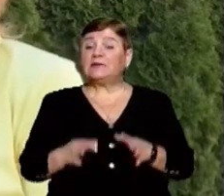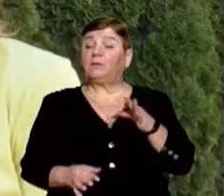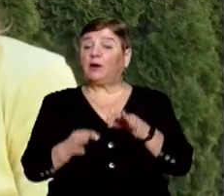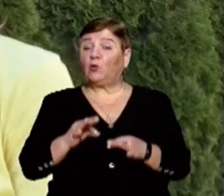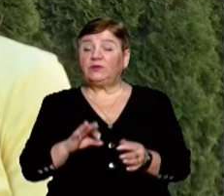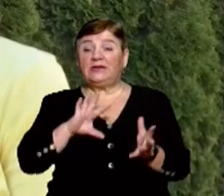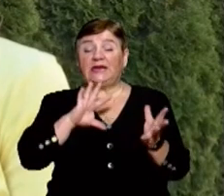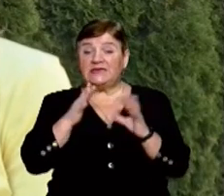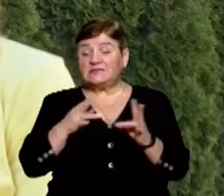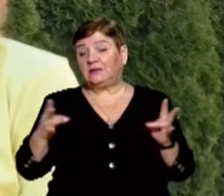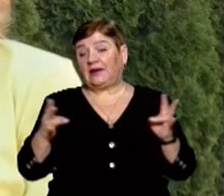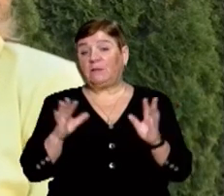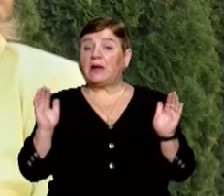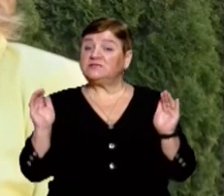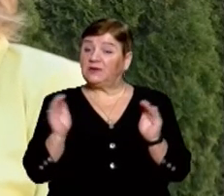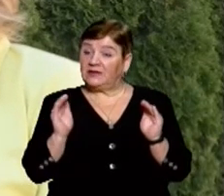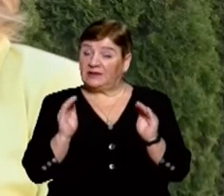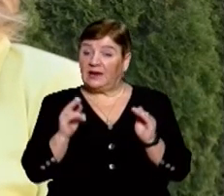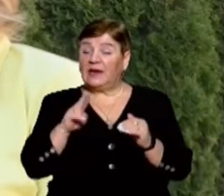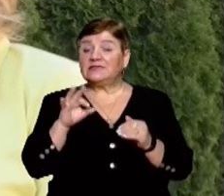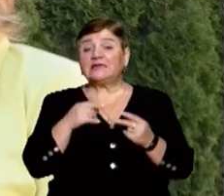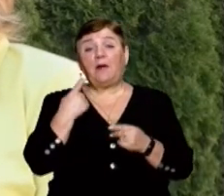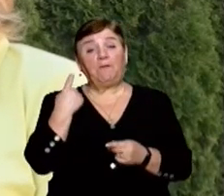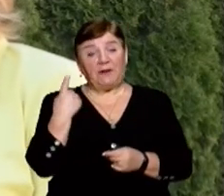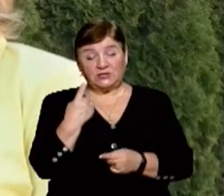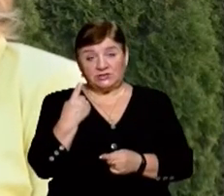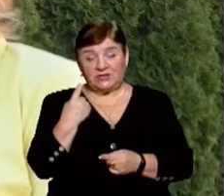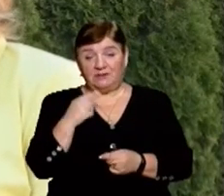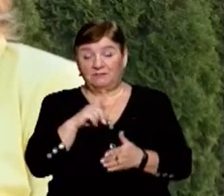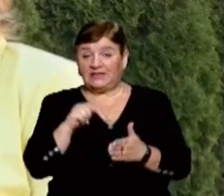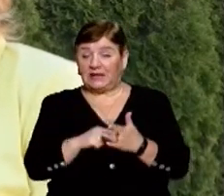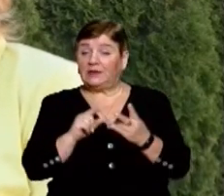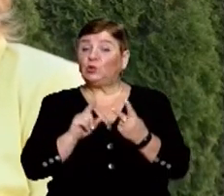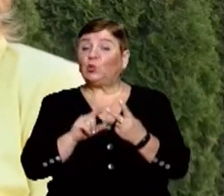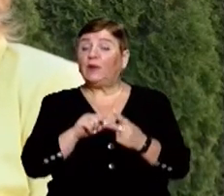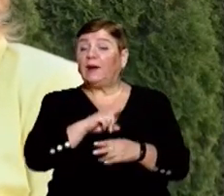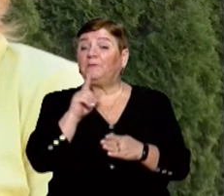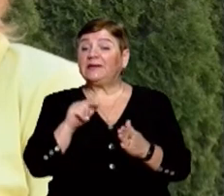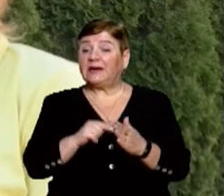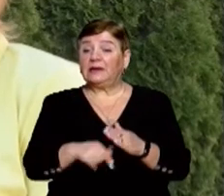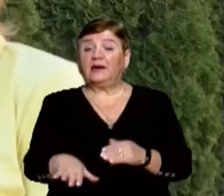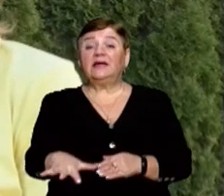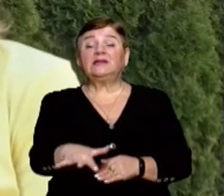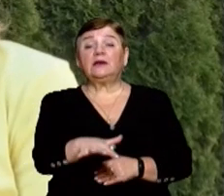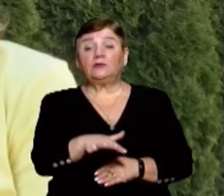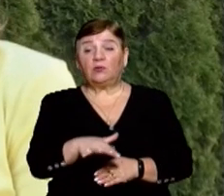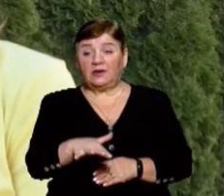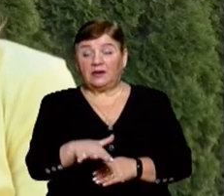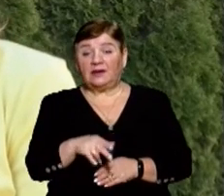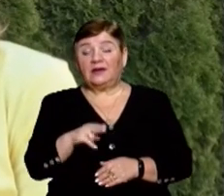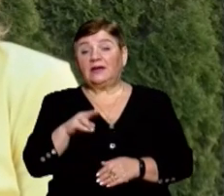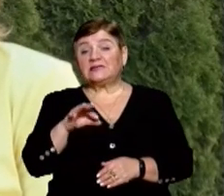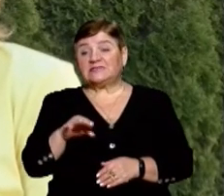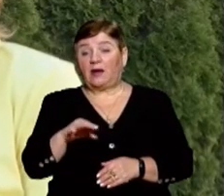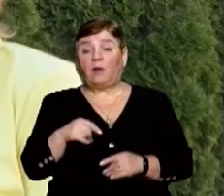і таким його треба зберегти. Це перше питання. Друге питання, ця територія має природоохоронний статус.